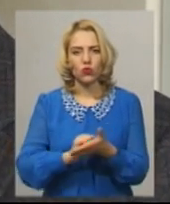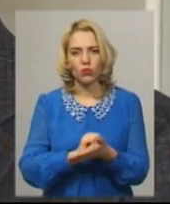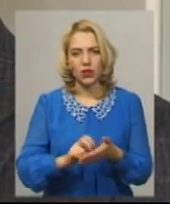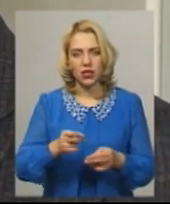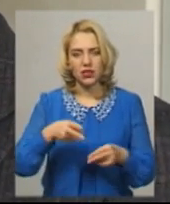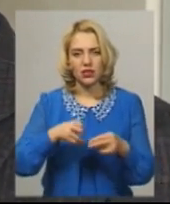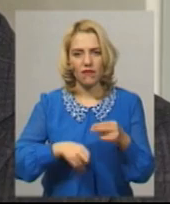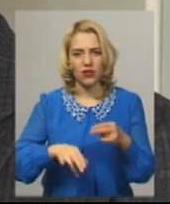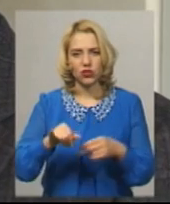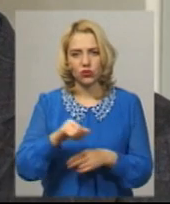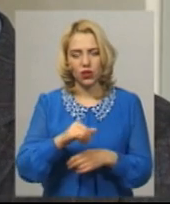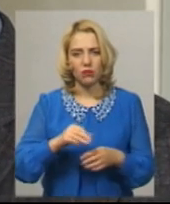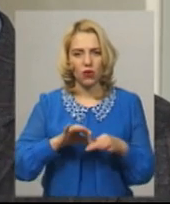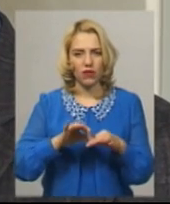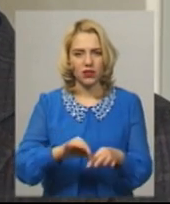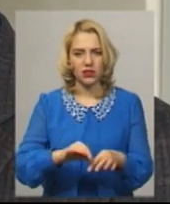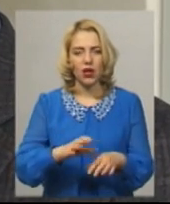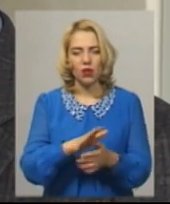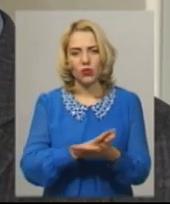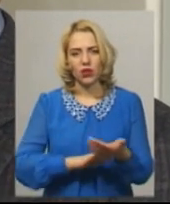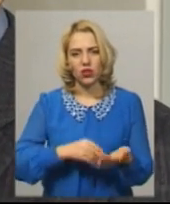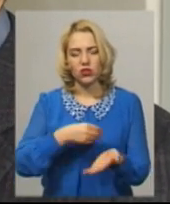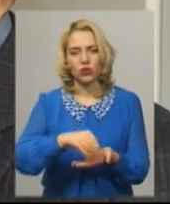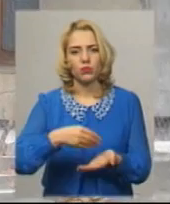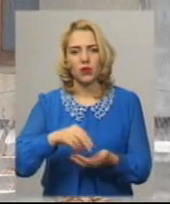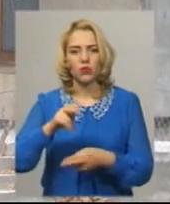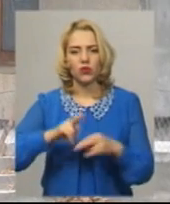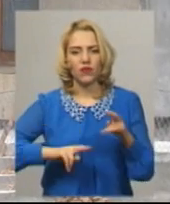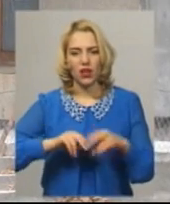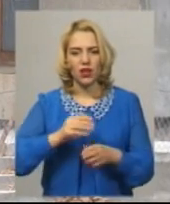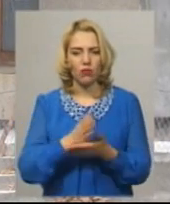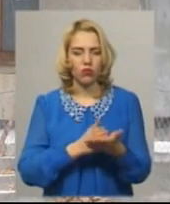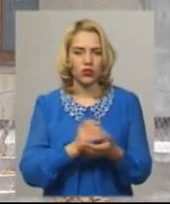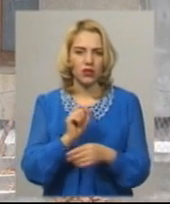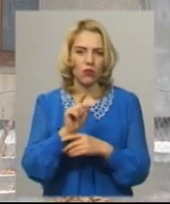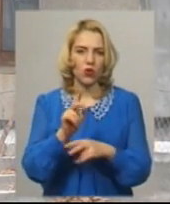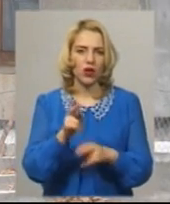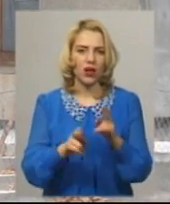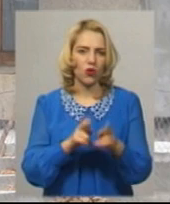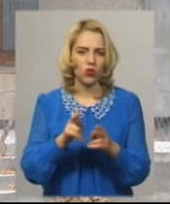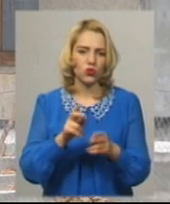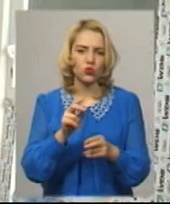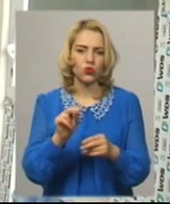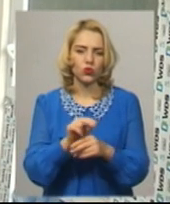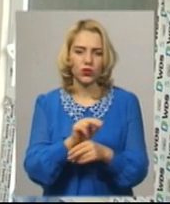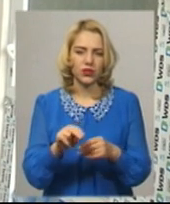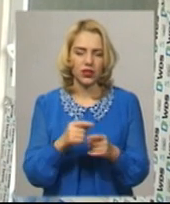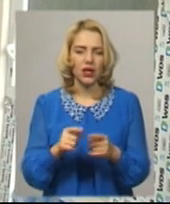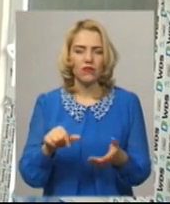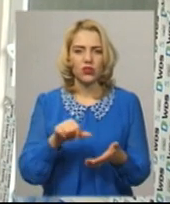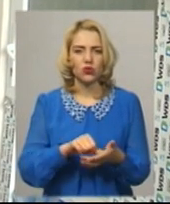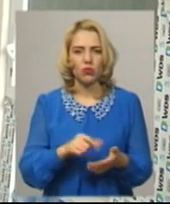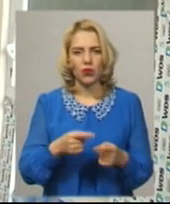документації, воно завершено, і провести подальшу закупівлю будівельних послуг. Замовником реконструкції виступає комунальне